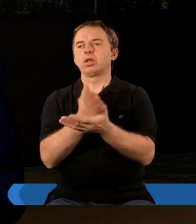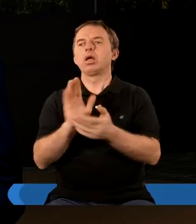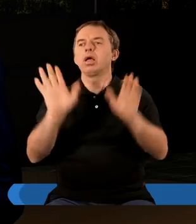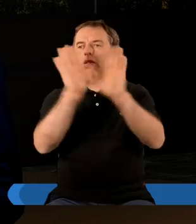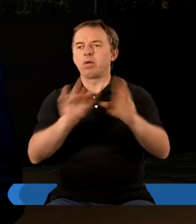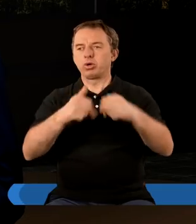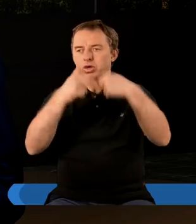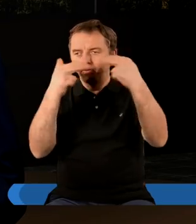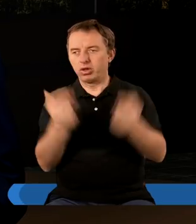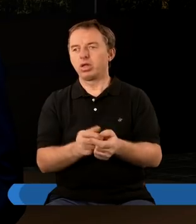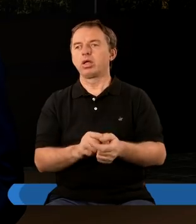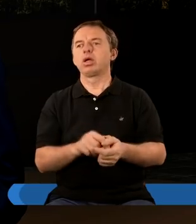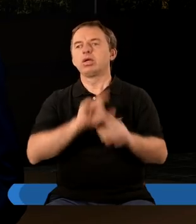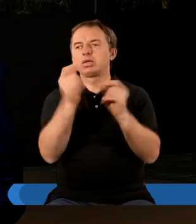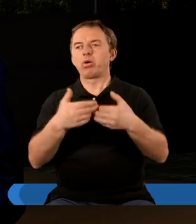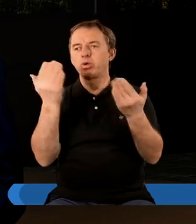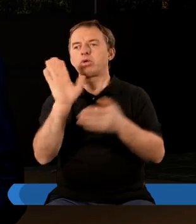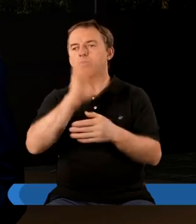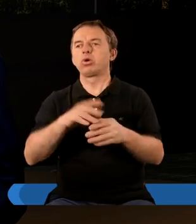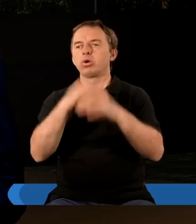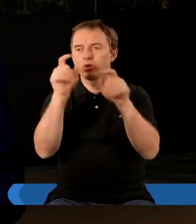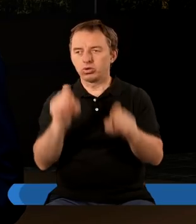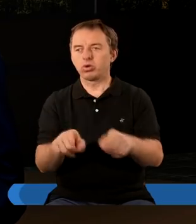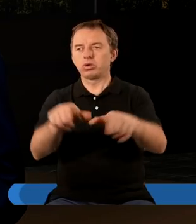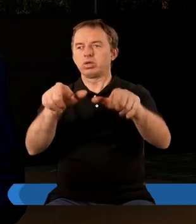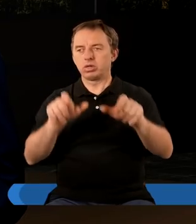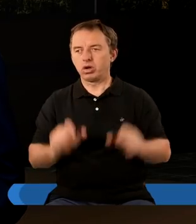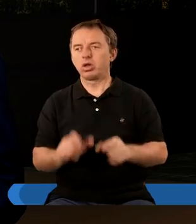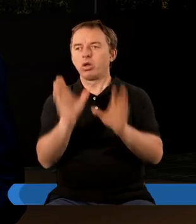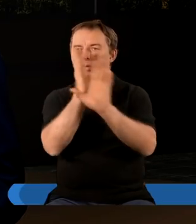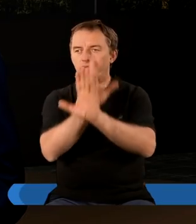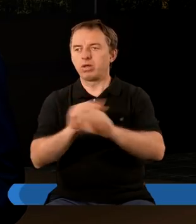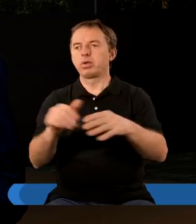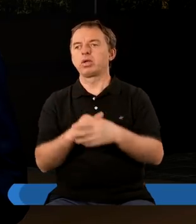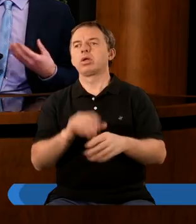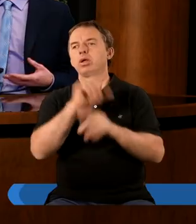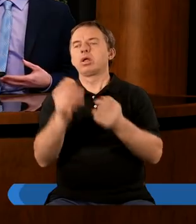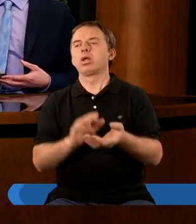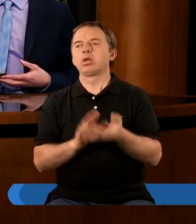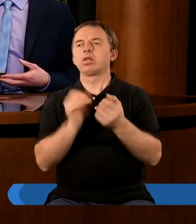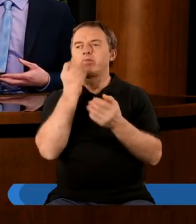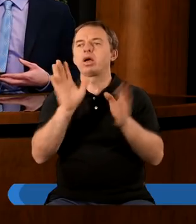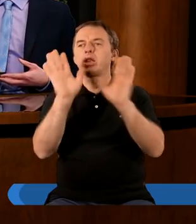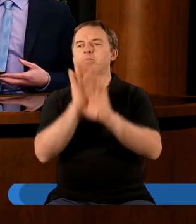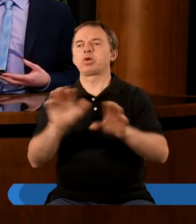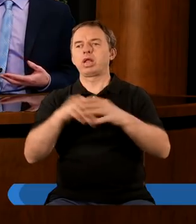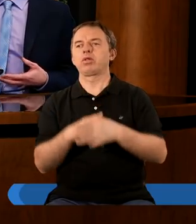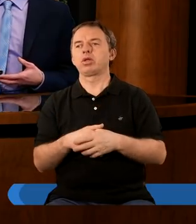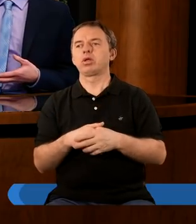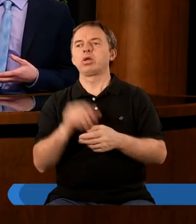więc nabożeństwo w niebie trwa cały czas, cały czas Bóg, który się ci na tronie jest uwielbiany, cały czas trwa tam nabożeństwo,